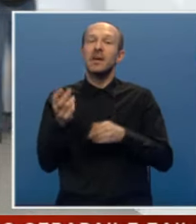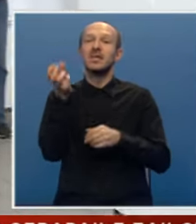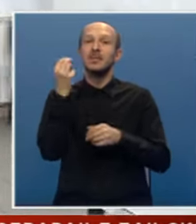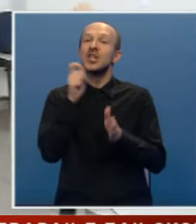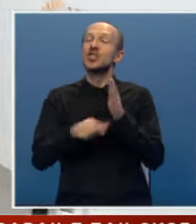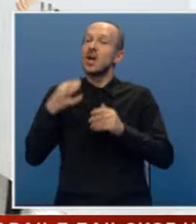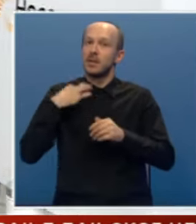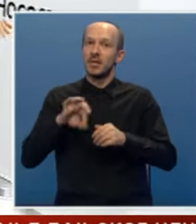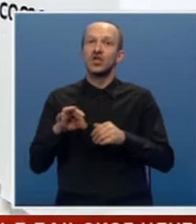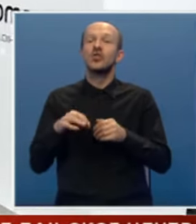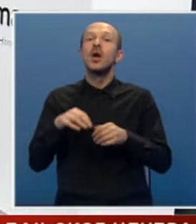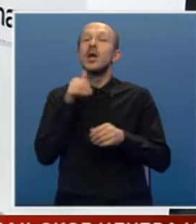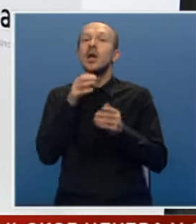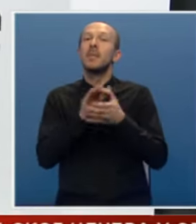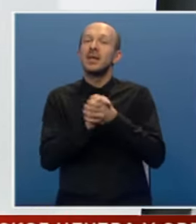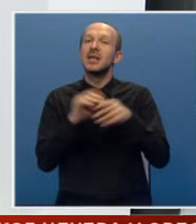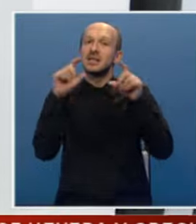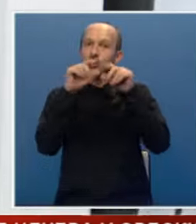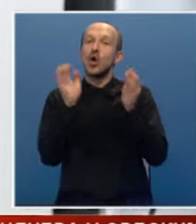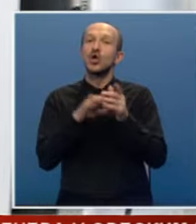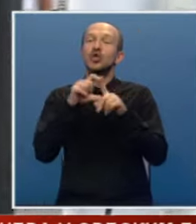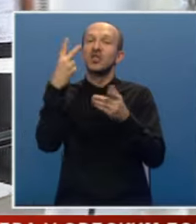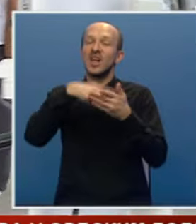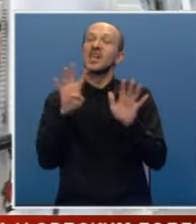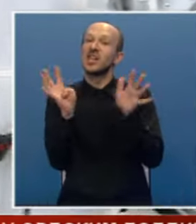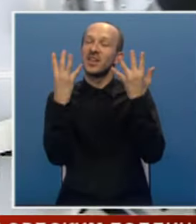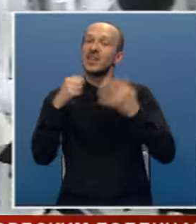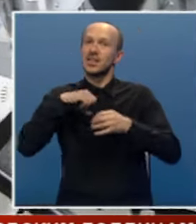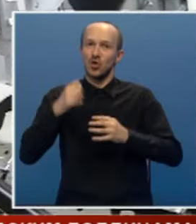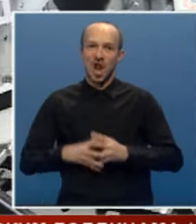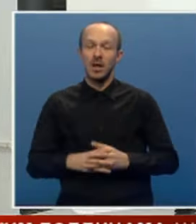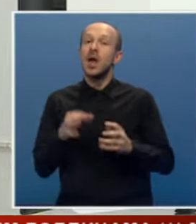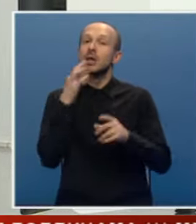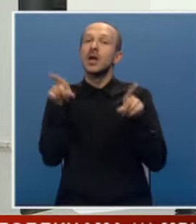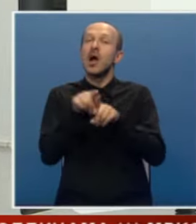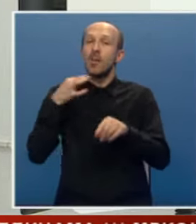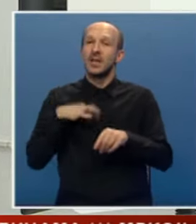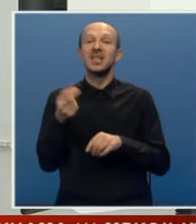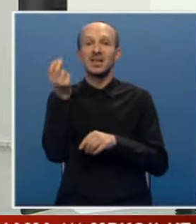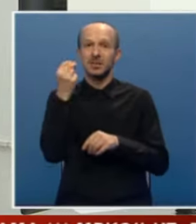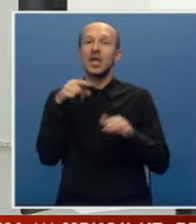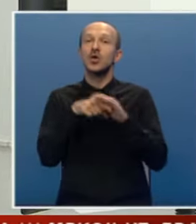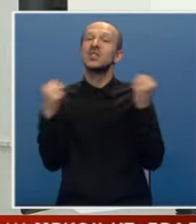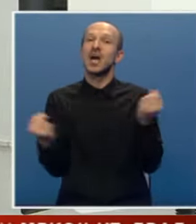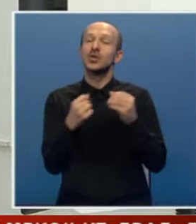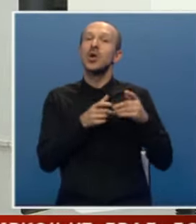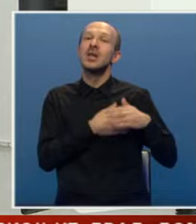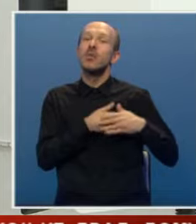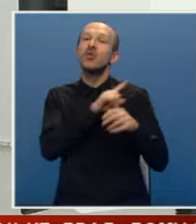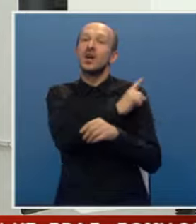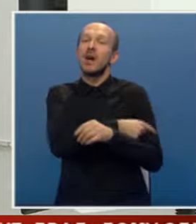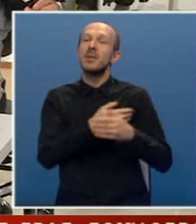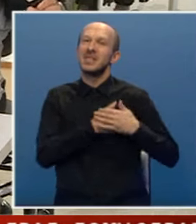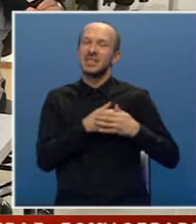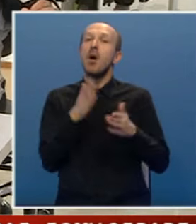Srpski član predsjedništva odan je prijatelji instituta još od 2019. godine, kada je kao predsjednik Srpske kroz akciju s ljubavlju hrabrim